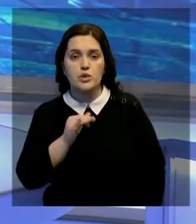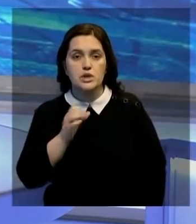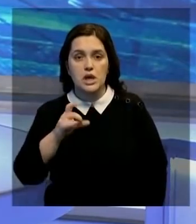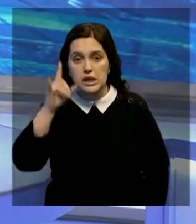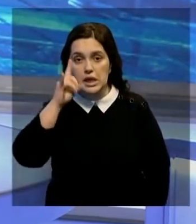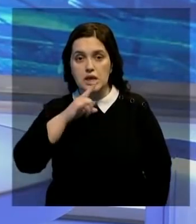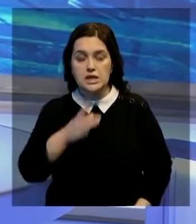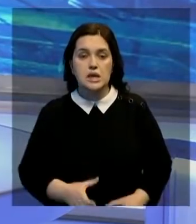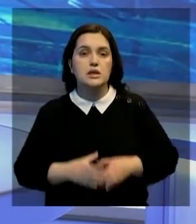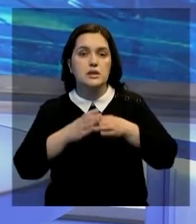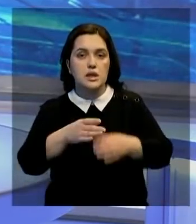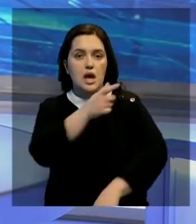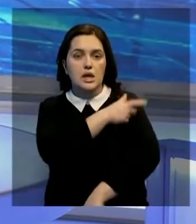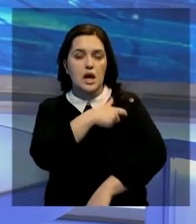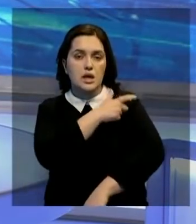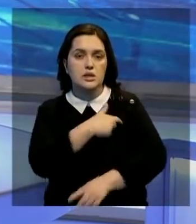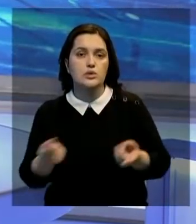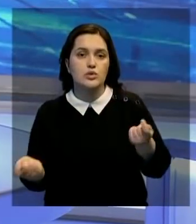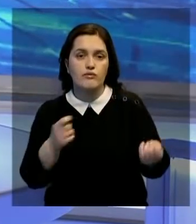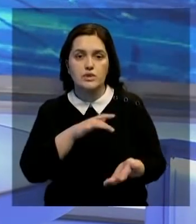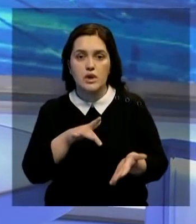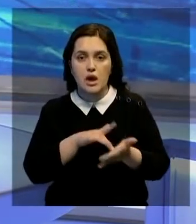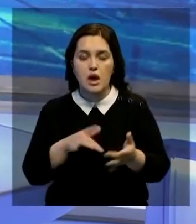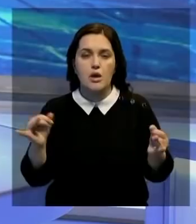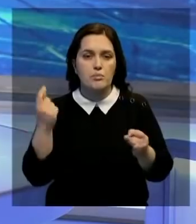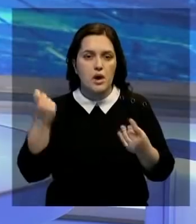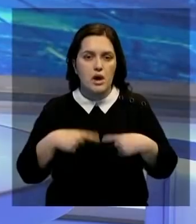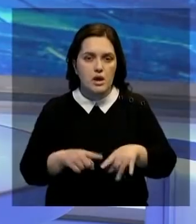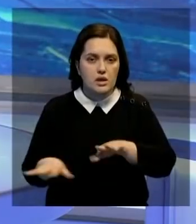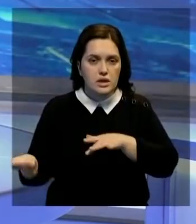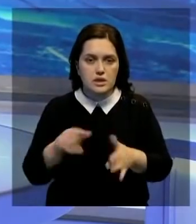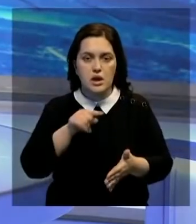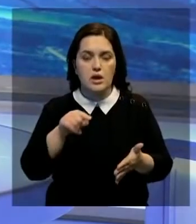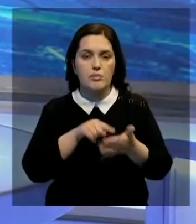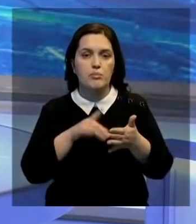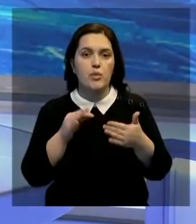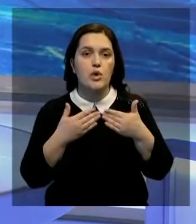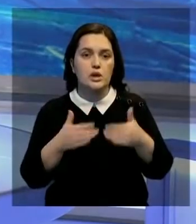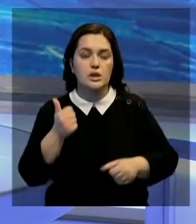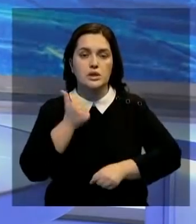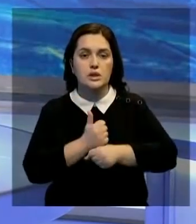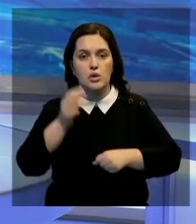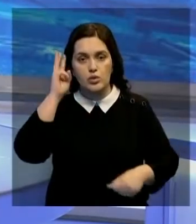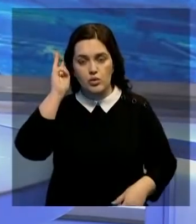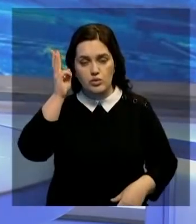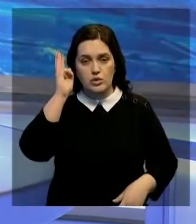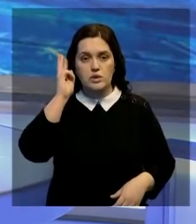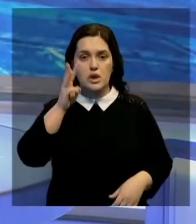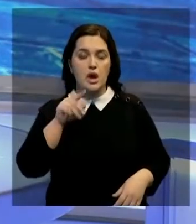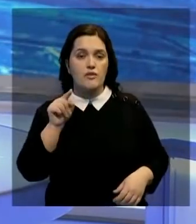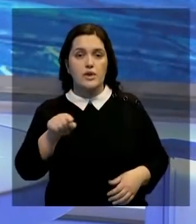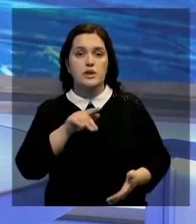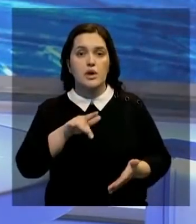в Пусан. Казахстанская делегация встретилась с руководством мегаполиса. Обсуждались организационные вопросы по открытию